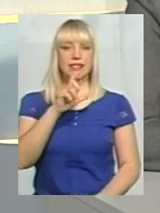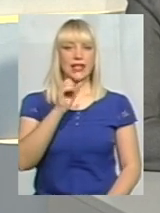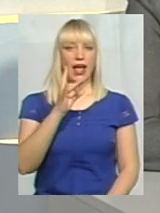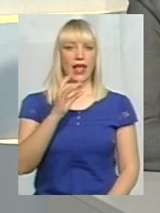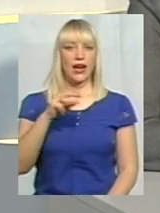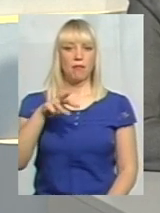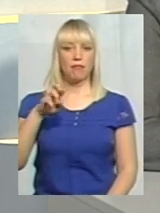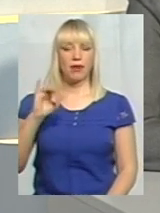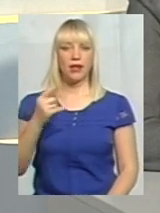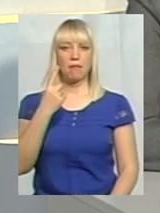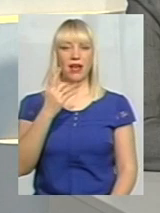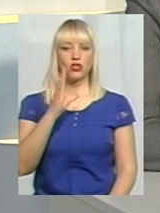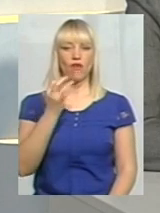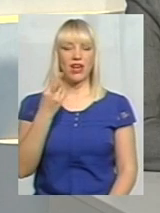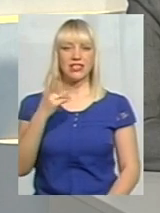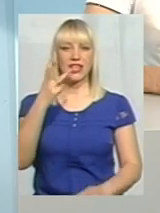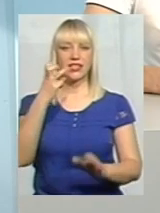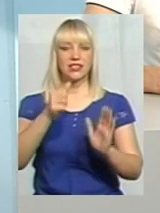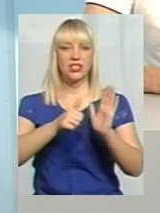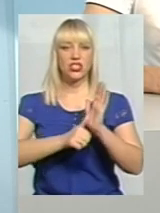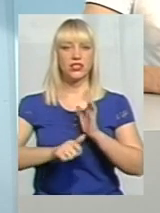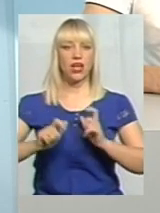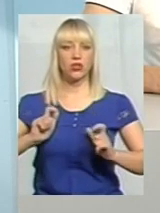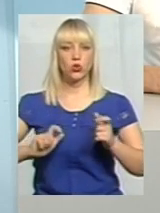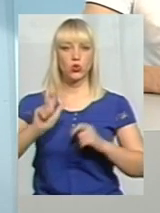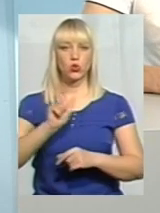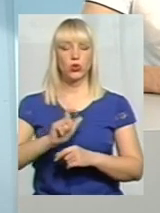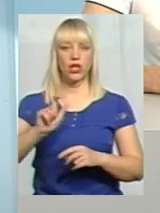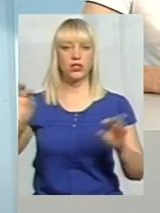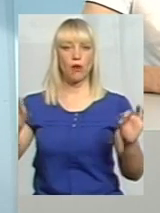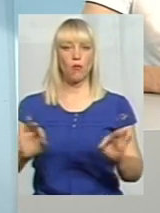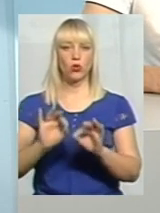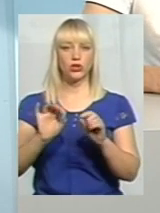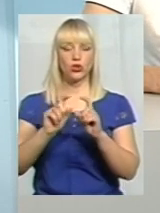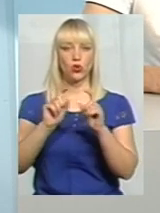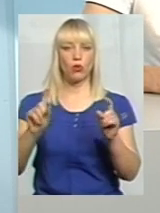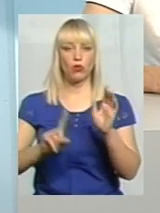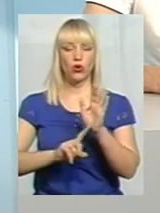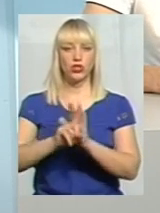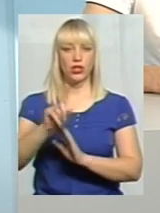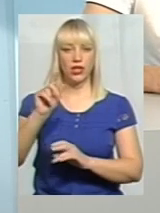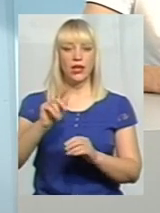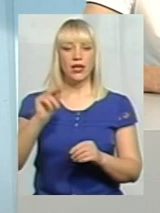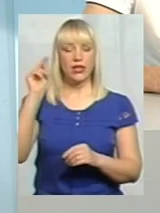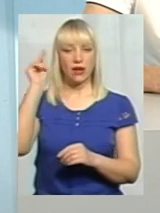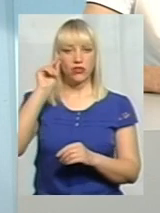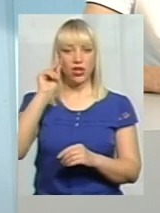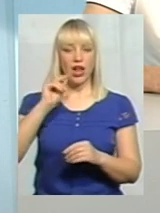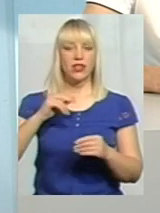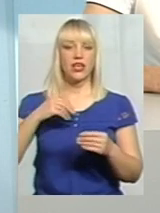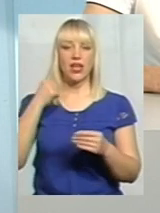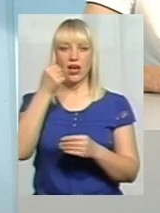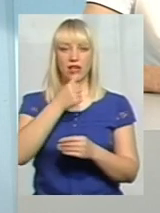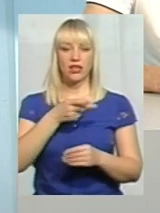1 вересня 360 студентів музичного коледжу змогли розпочати новий навчальний 2017-2018